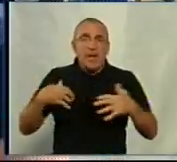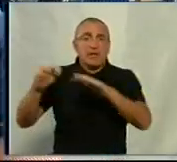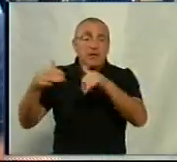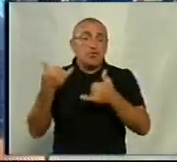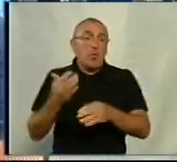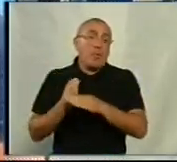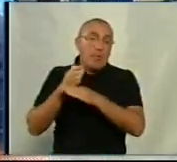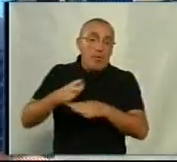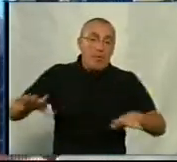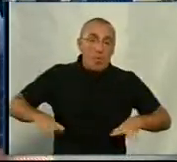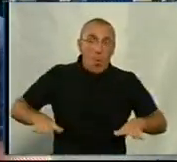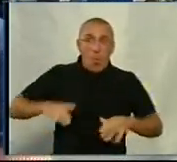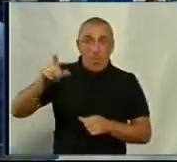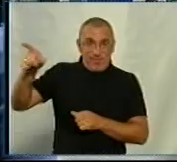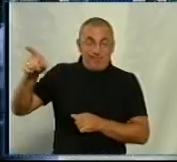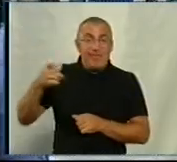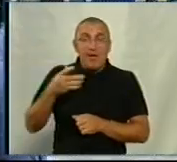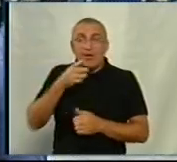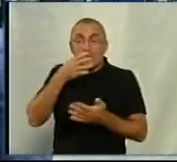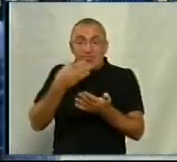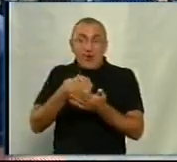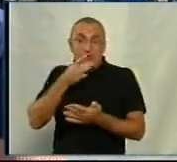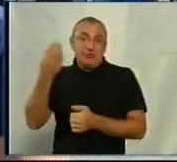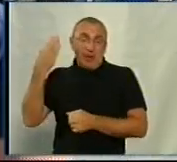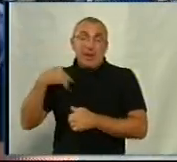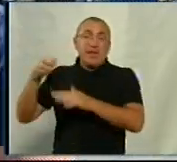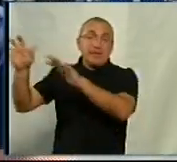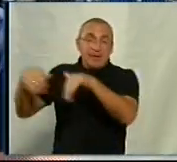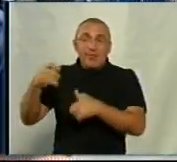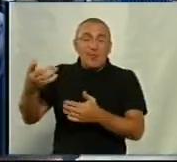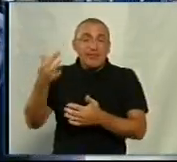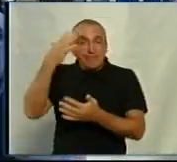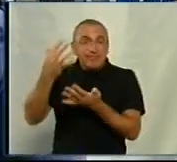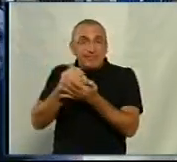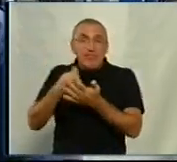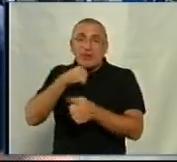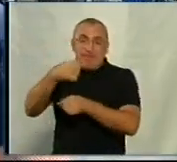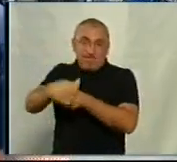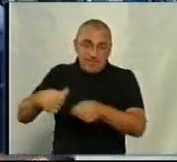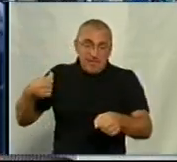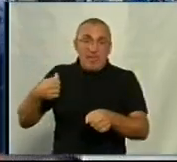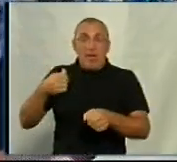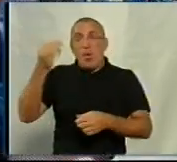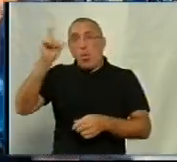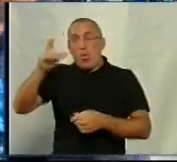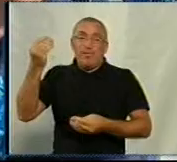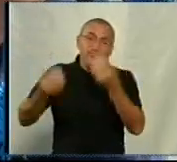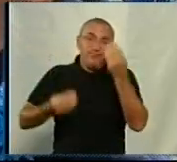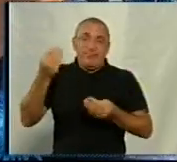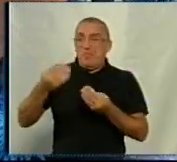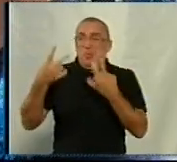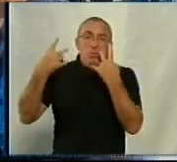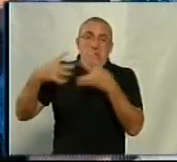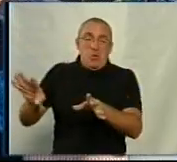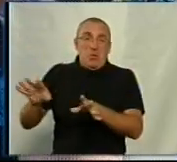сьогодні я прийшла із конем-фрегатом, тому що у свій час я теж його забрала. Його збиралися здати на бойню. Люди порозважалися, і він їм став